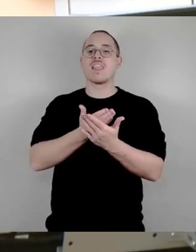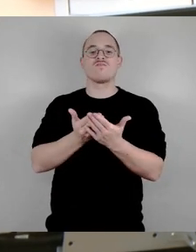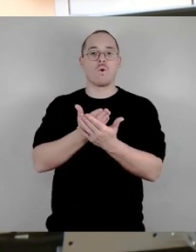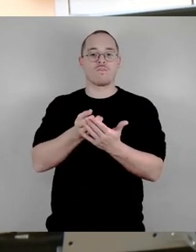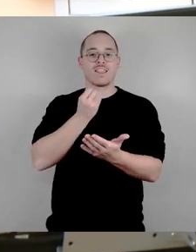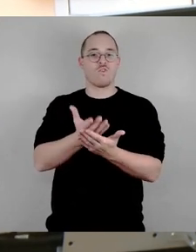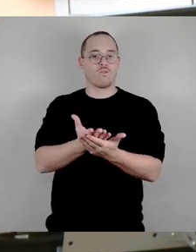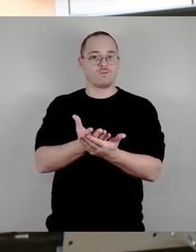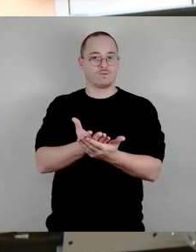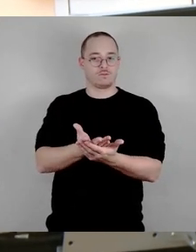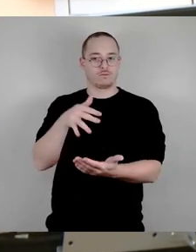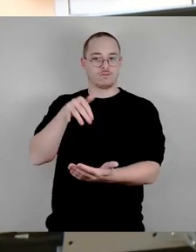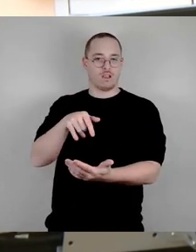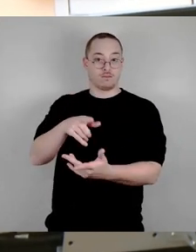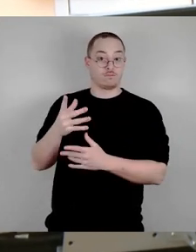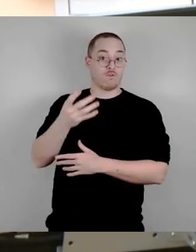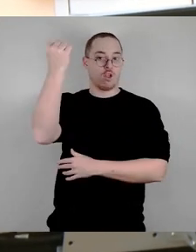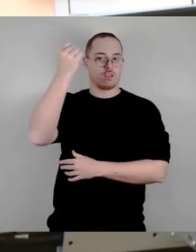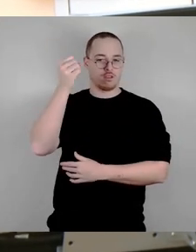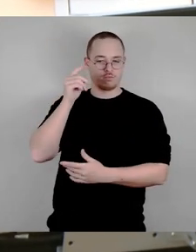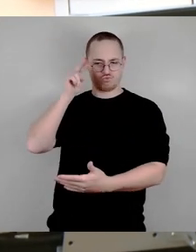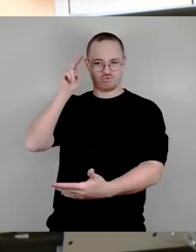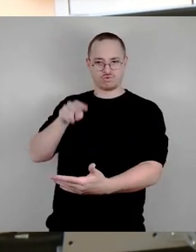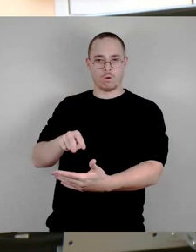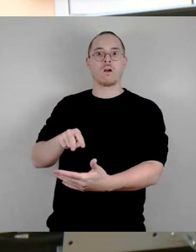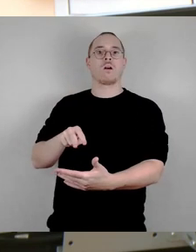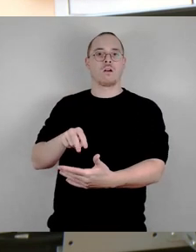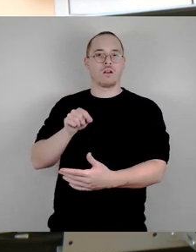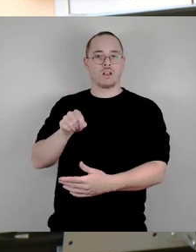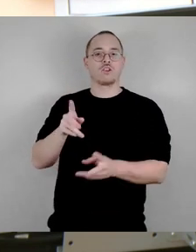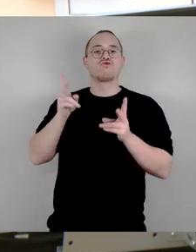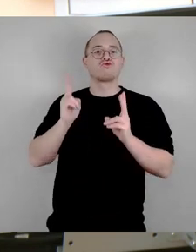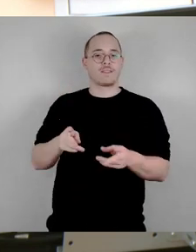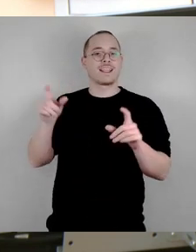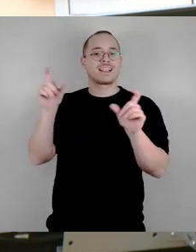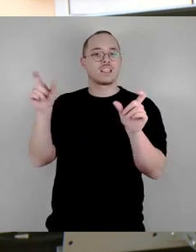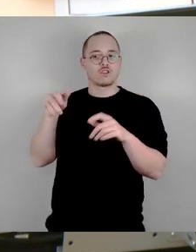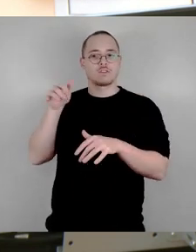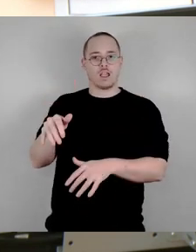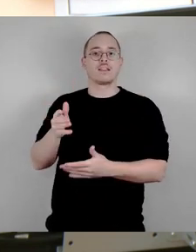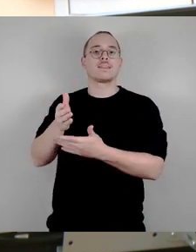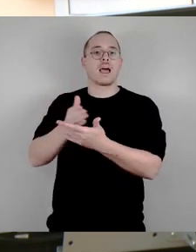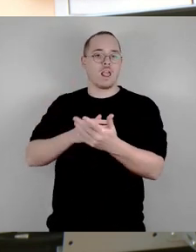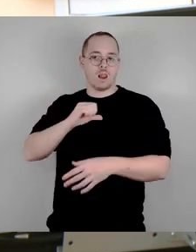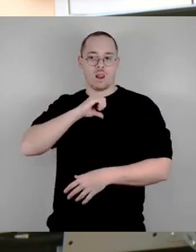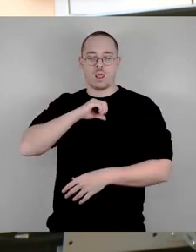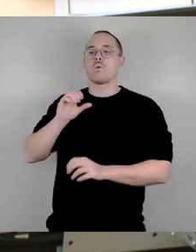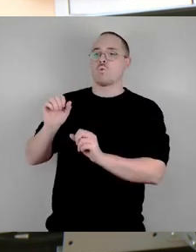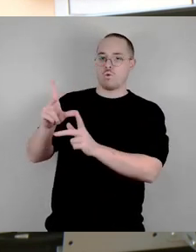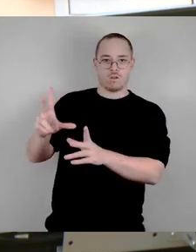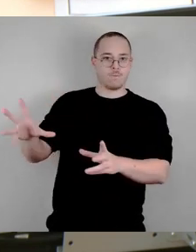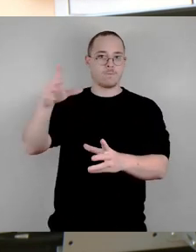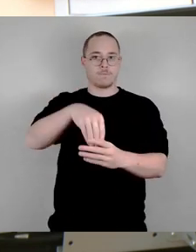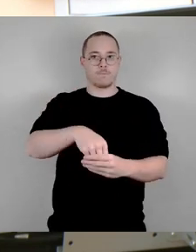Interessen von Teilen der Stadtgesellschaft berücksichtigt wurden. Insbesondere von den Teilen, die